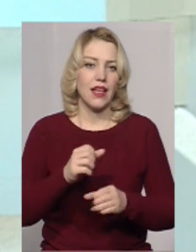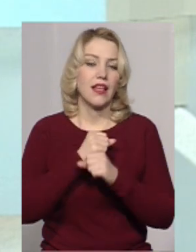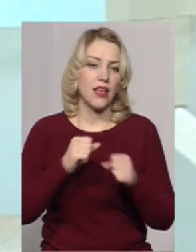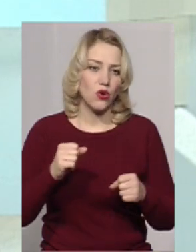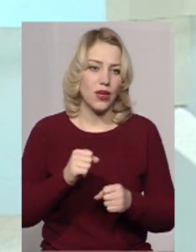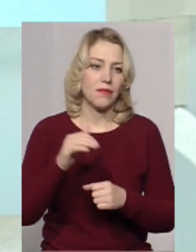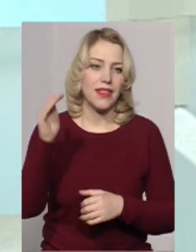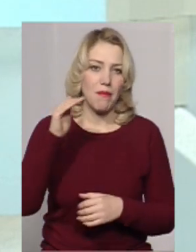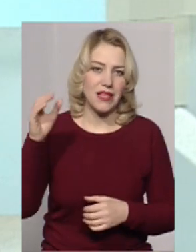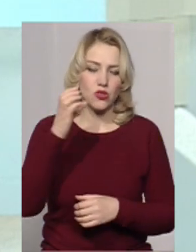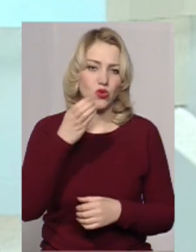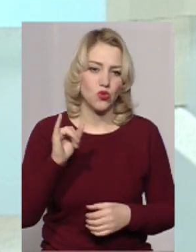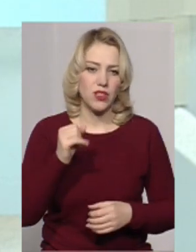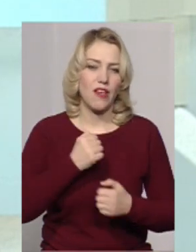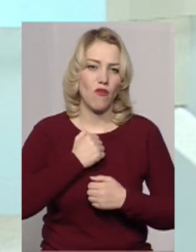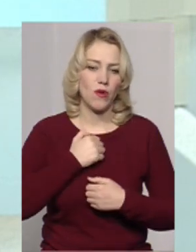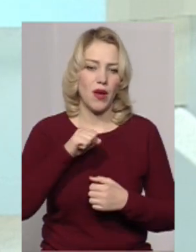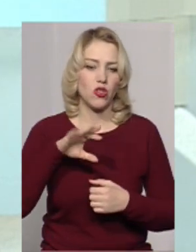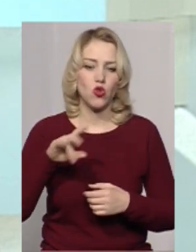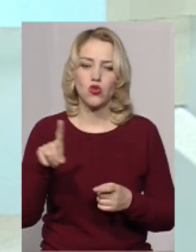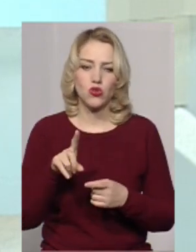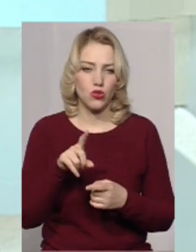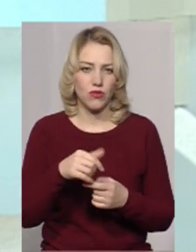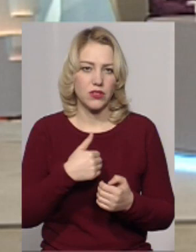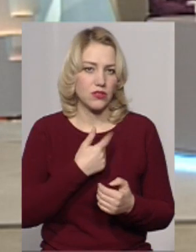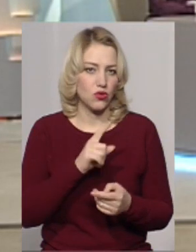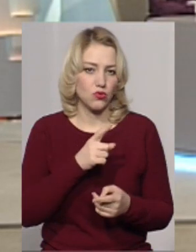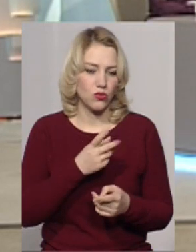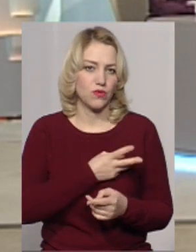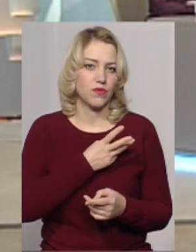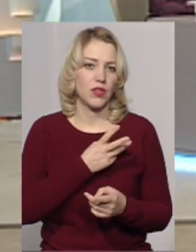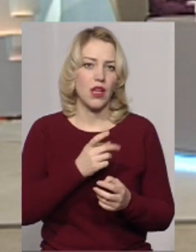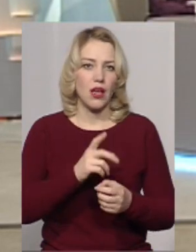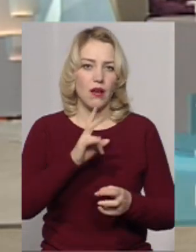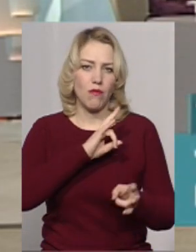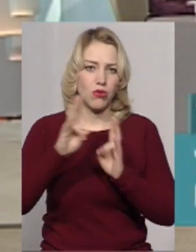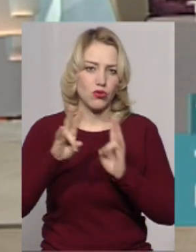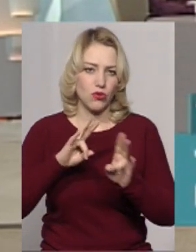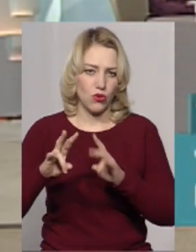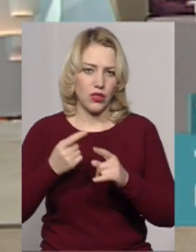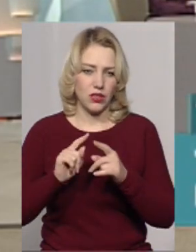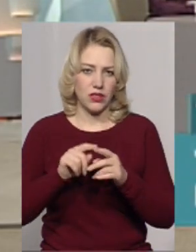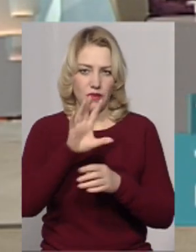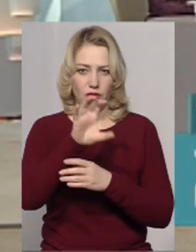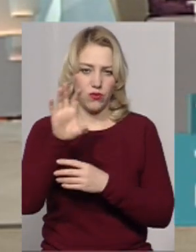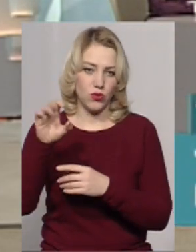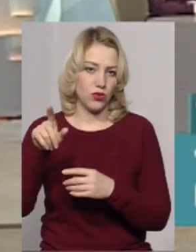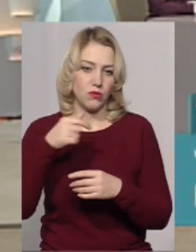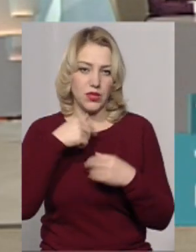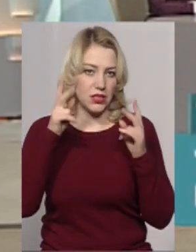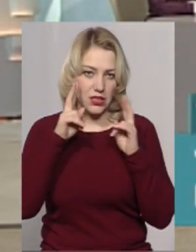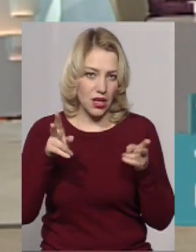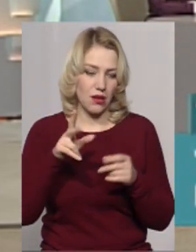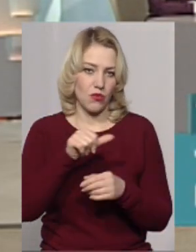Що його змусило пошкодити даний меморіал, ми не знаємо, проте він і сам, в принципі, цього не знає, проте